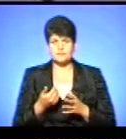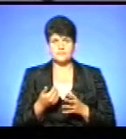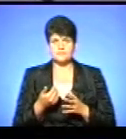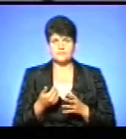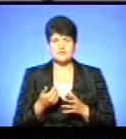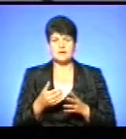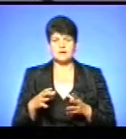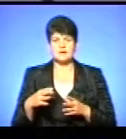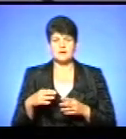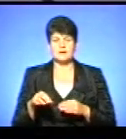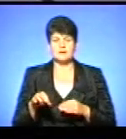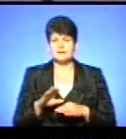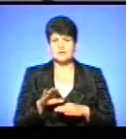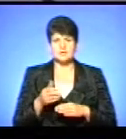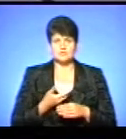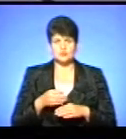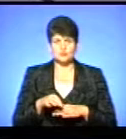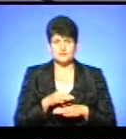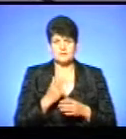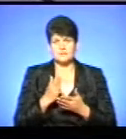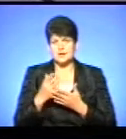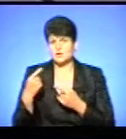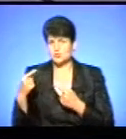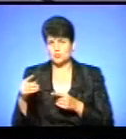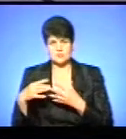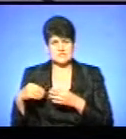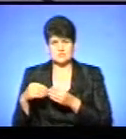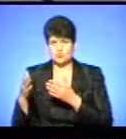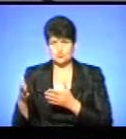яким чоловіком. Він собі має другу сім'ю,